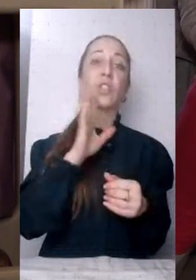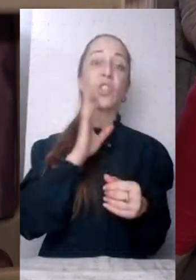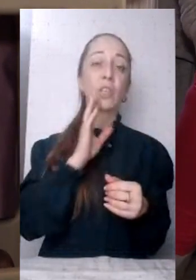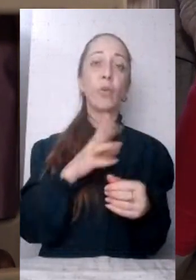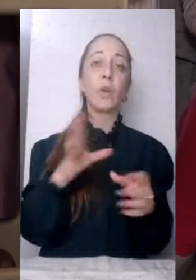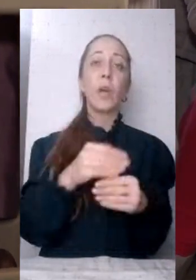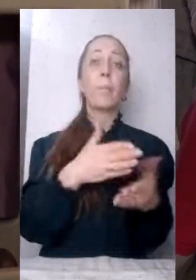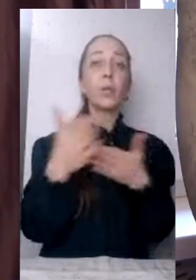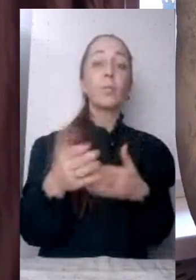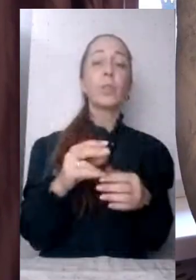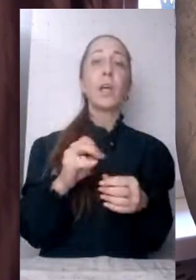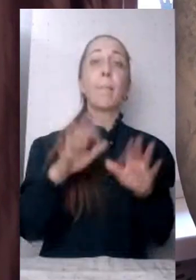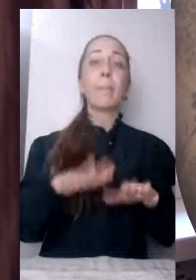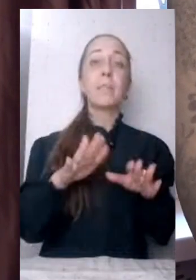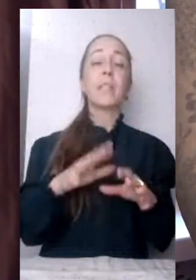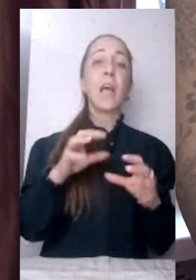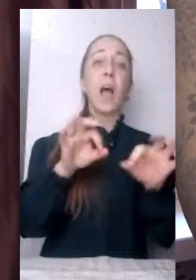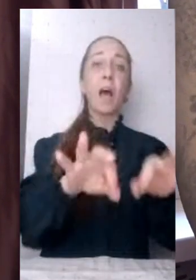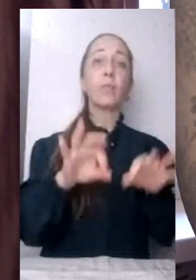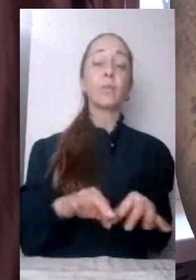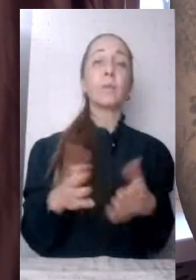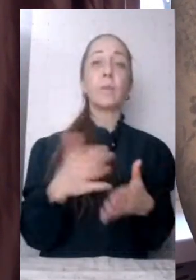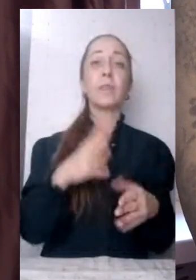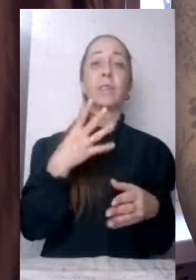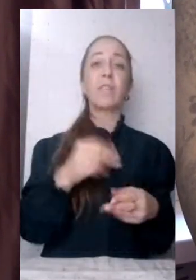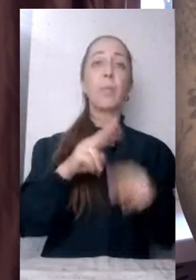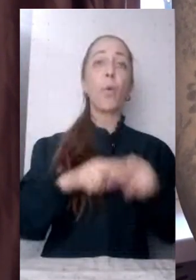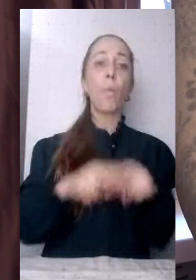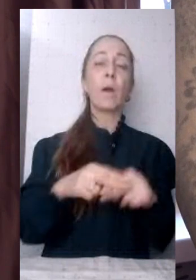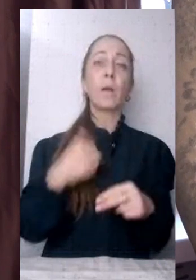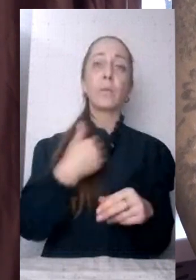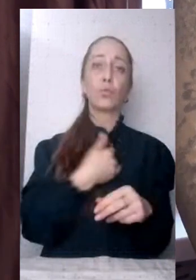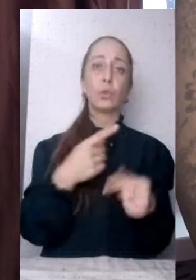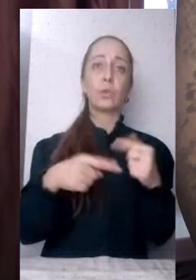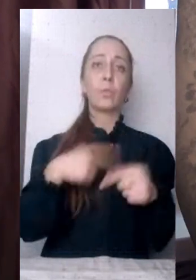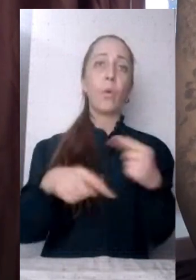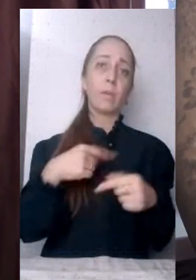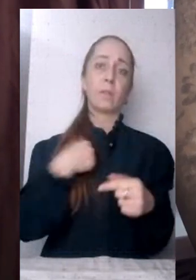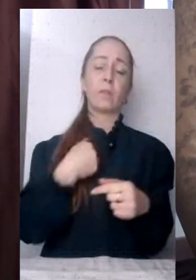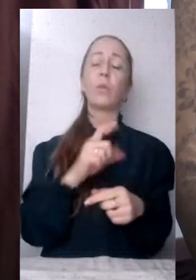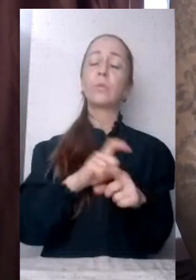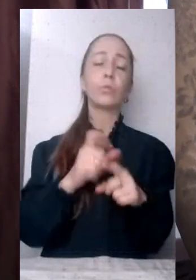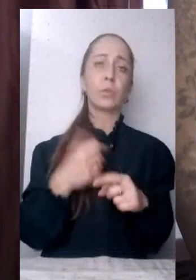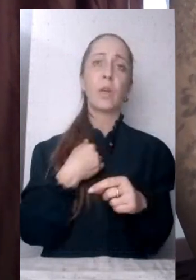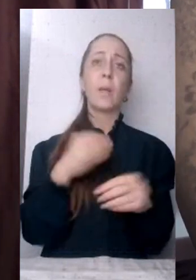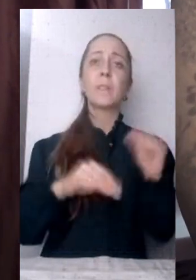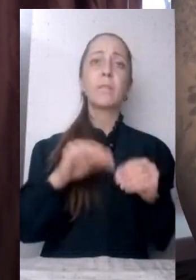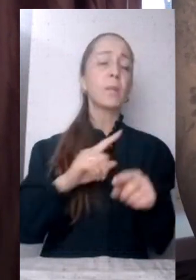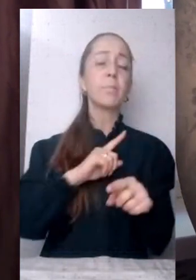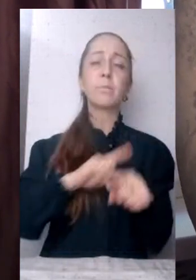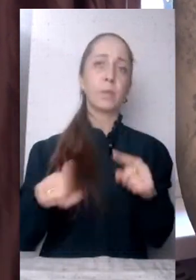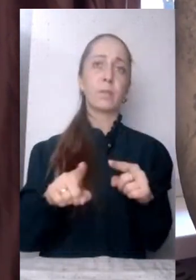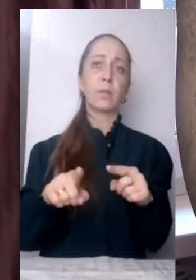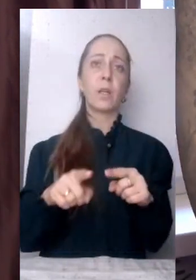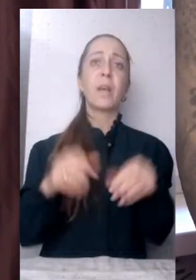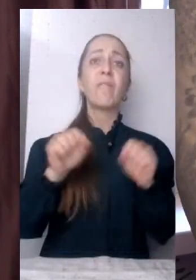своїй кумі з похресником. Ми дуже хочемо повернутися. Ми зібралися там буквально, ну як, вирішили їхати в останній момент. Тому